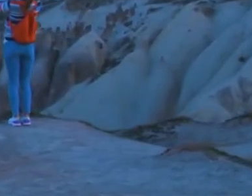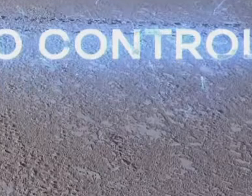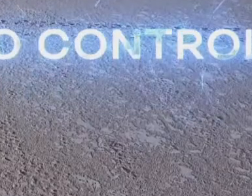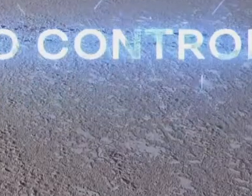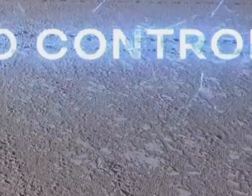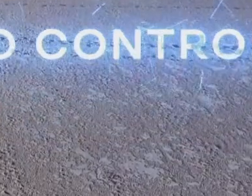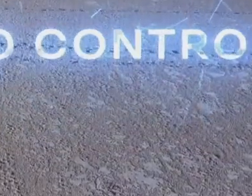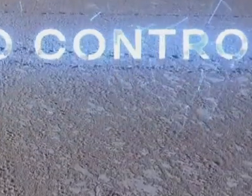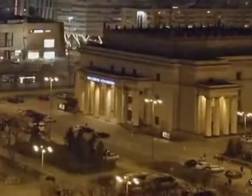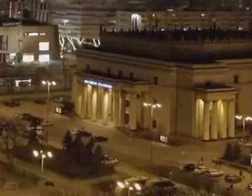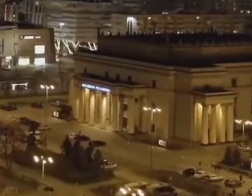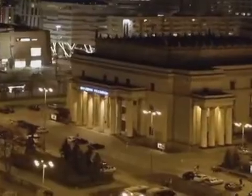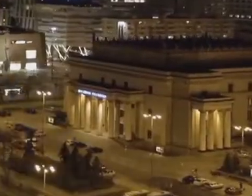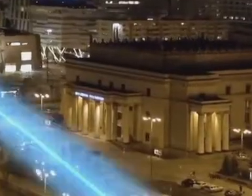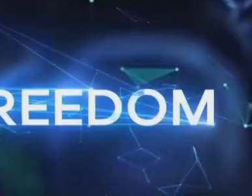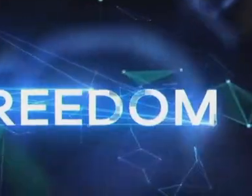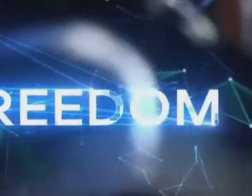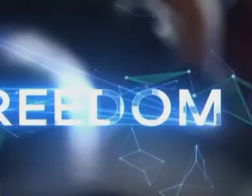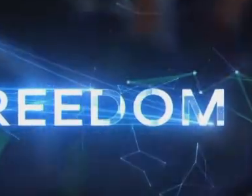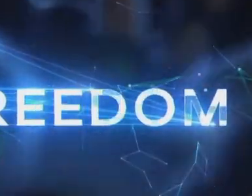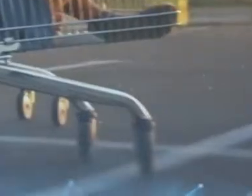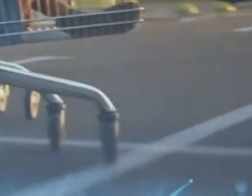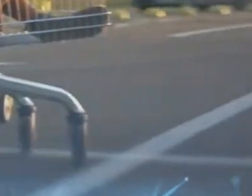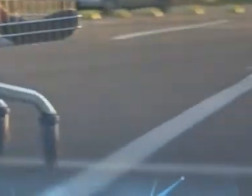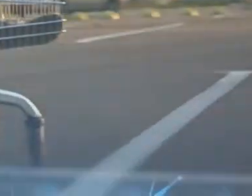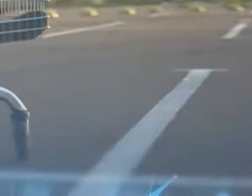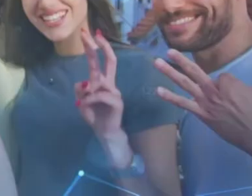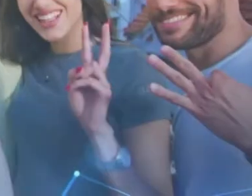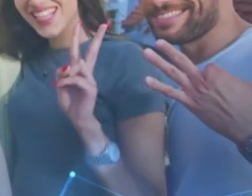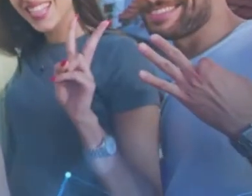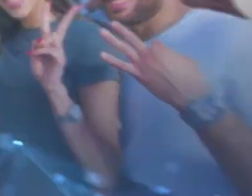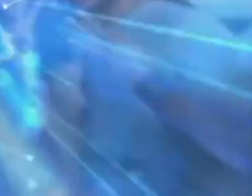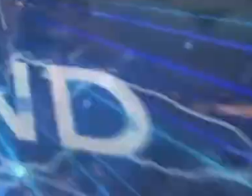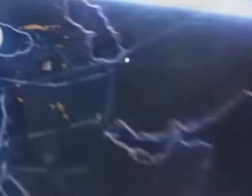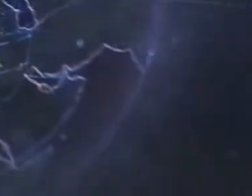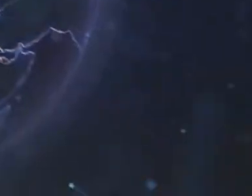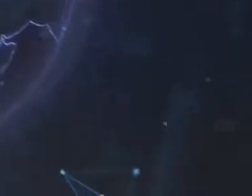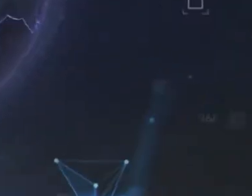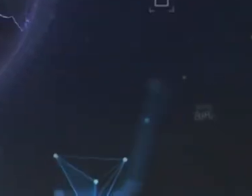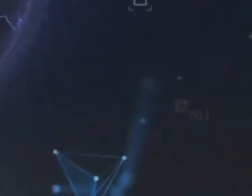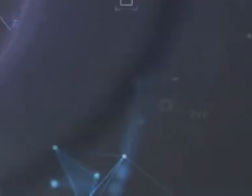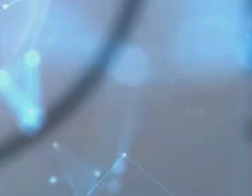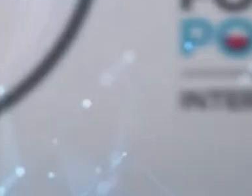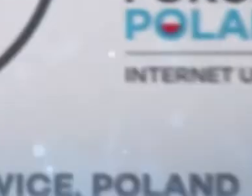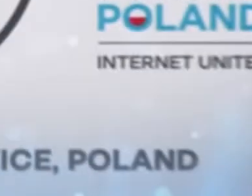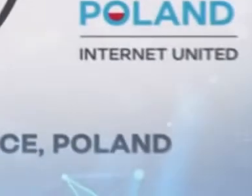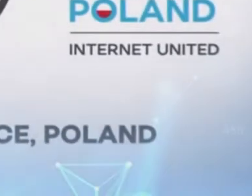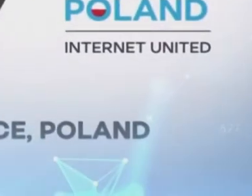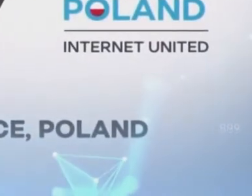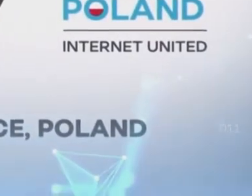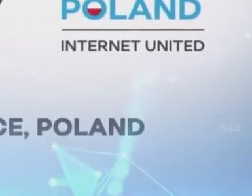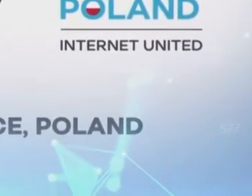We all despise control. And desire freedom. We are all united.